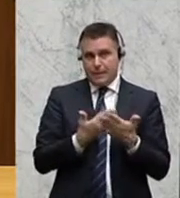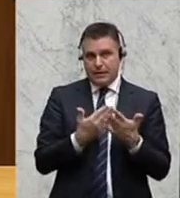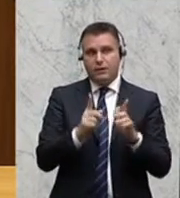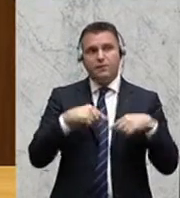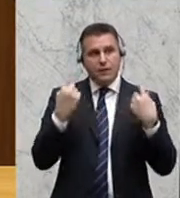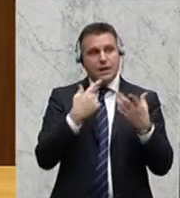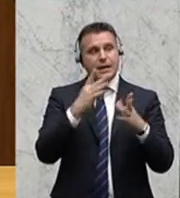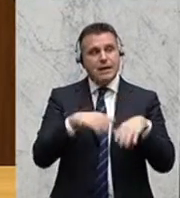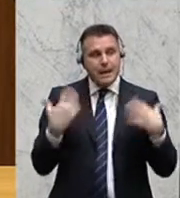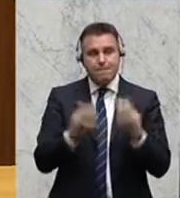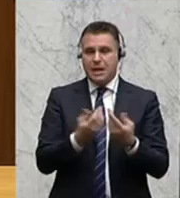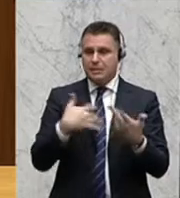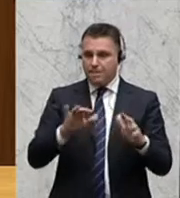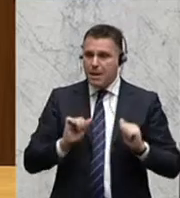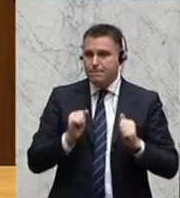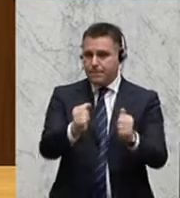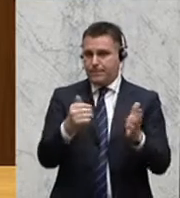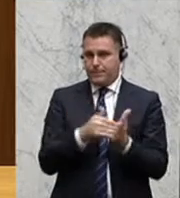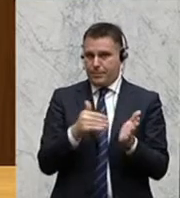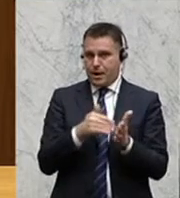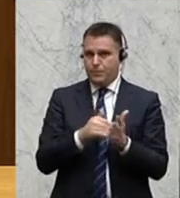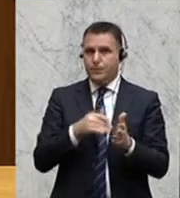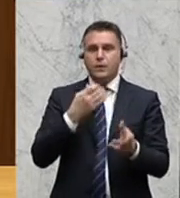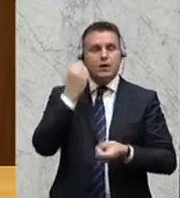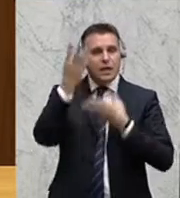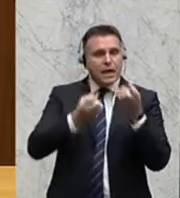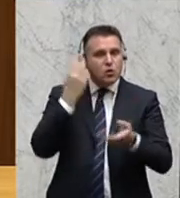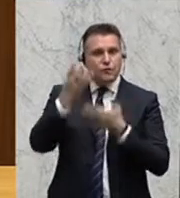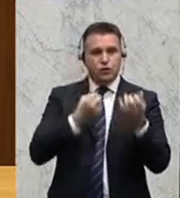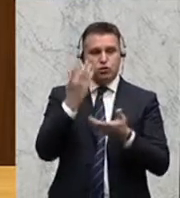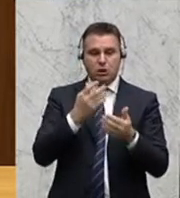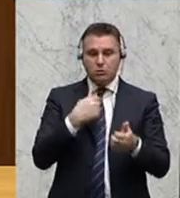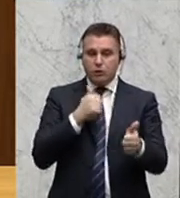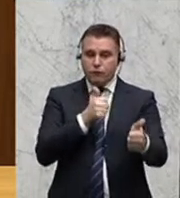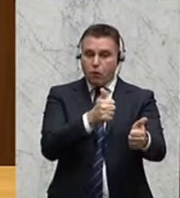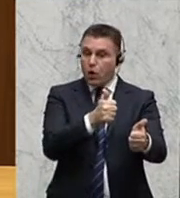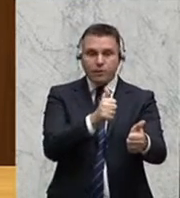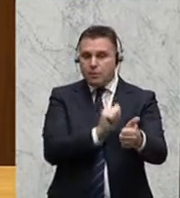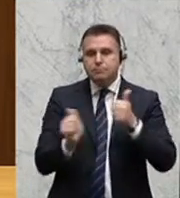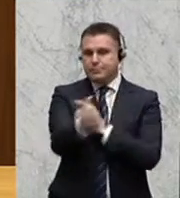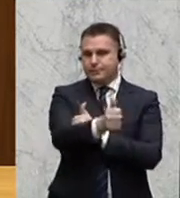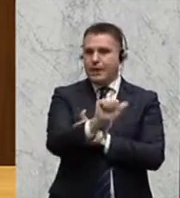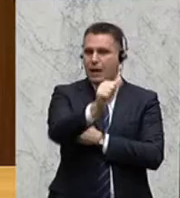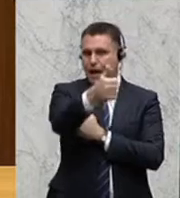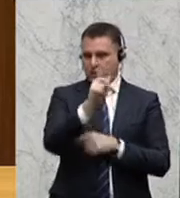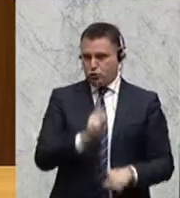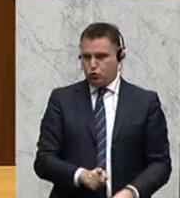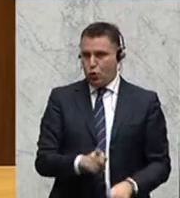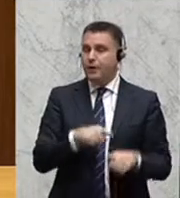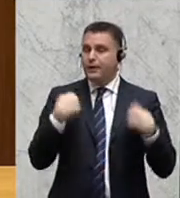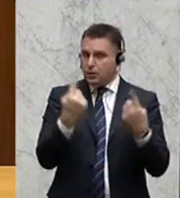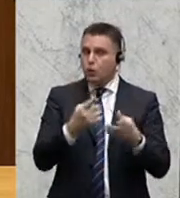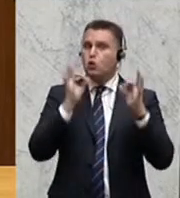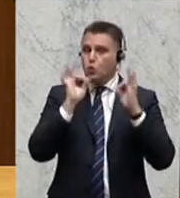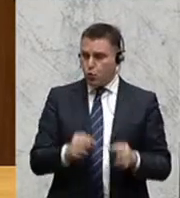unsere gemeinsame Anstrengung, um von den Innovation Followers zu den Innovation Leaders zu kommen. Und ich bin schon der Meinung, wir